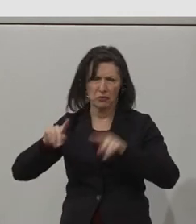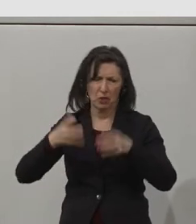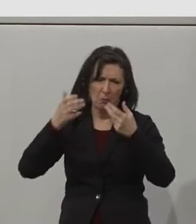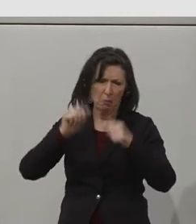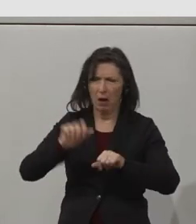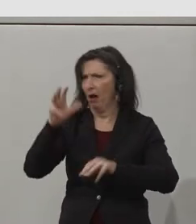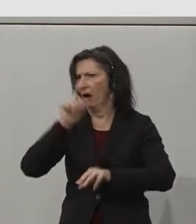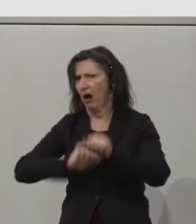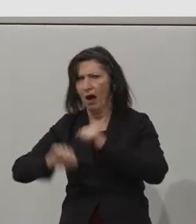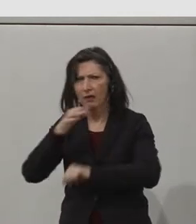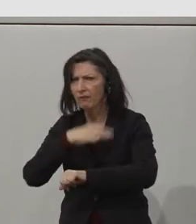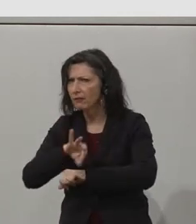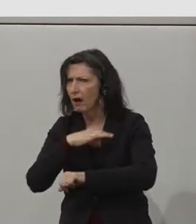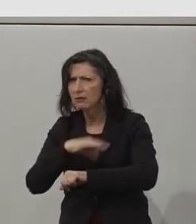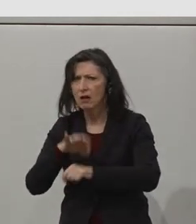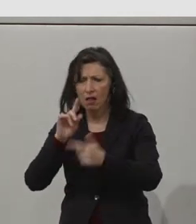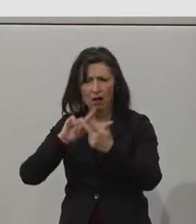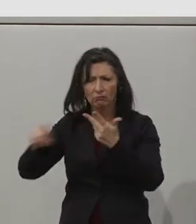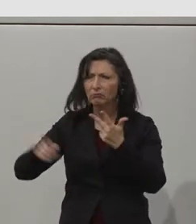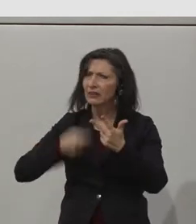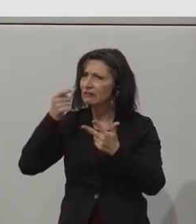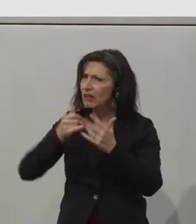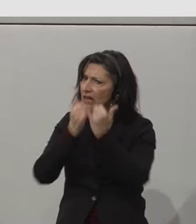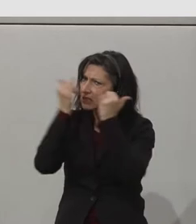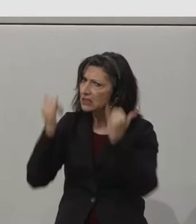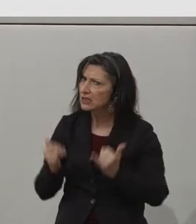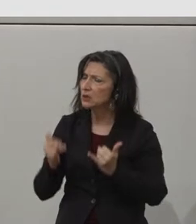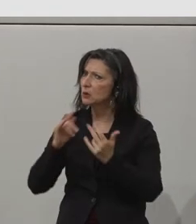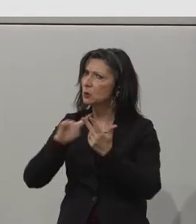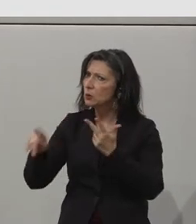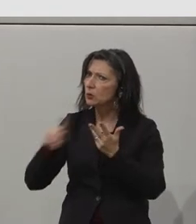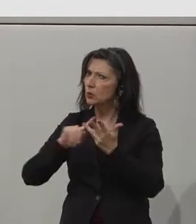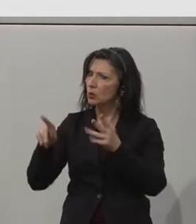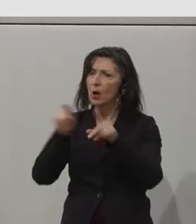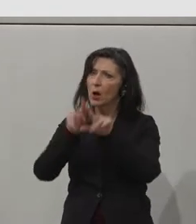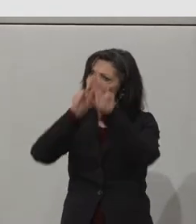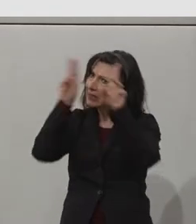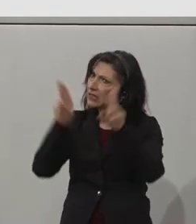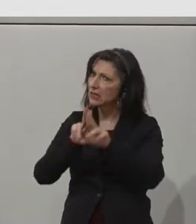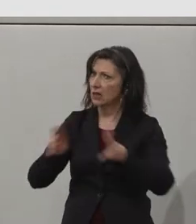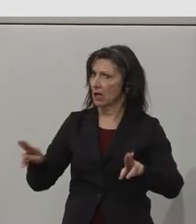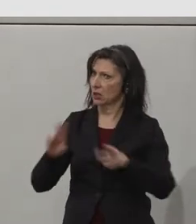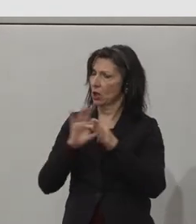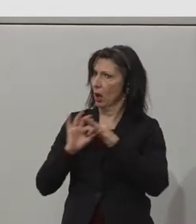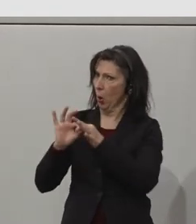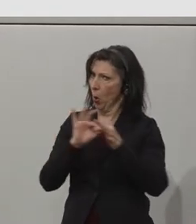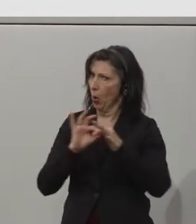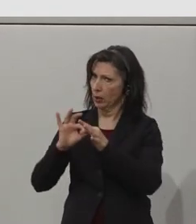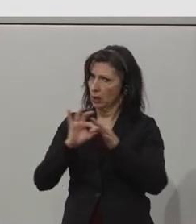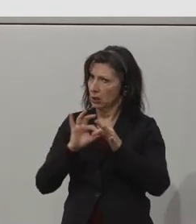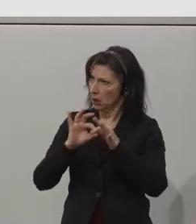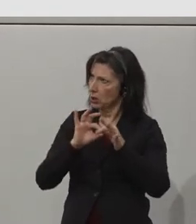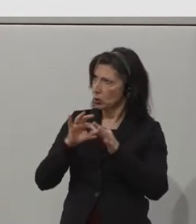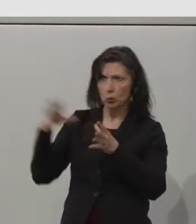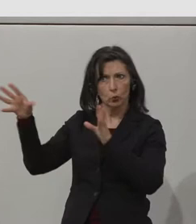And as you can see, have international companies such as PayPal and Intel. And the key to this